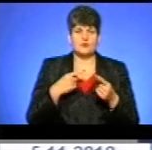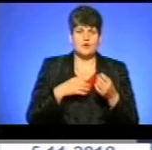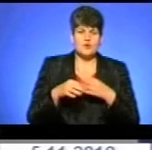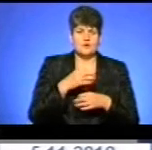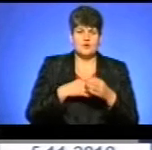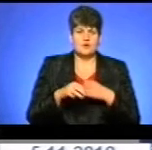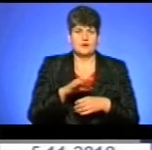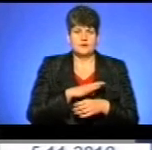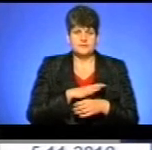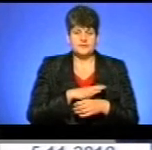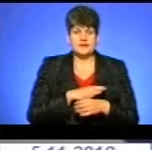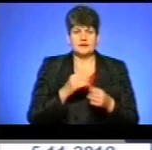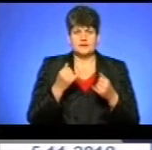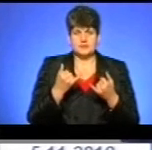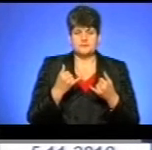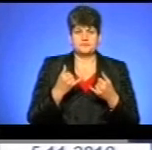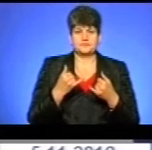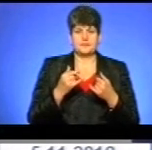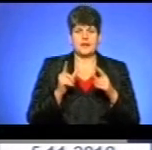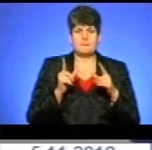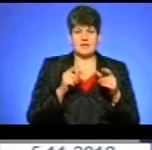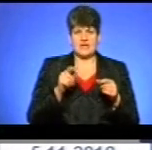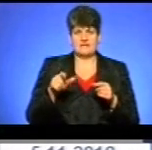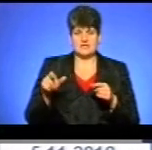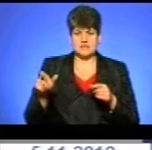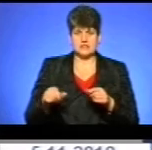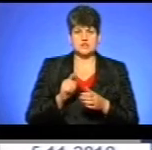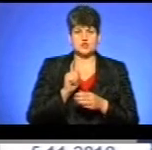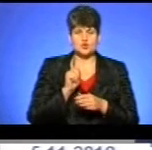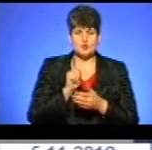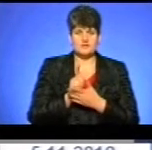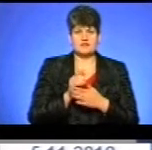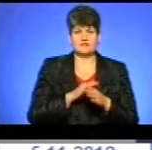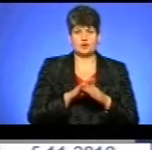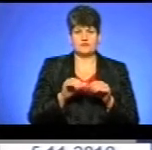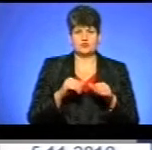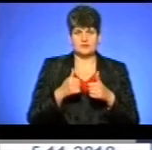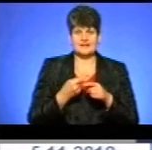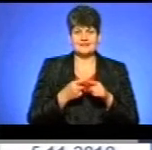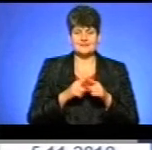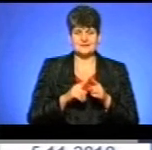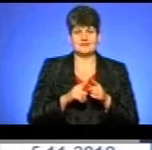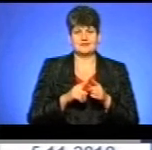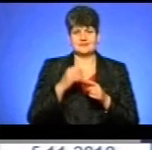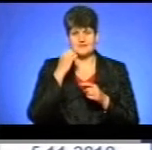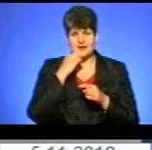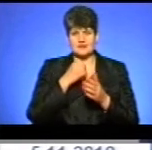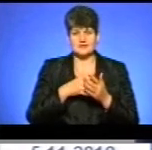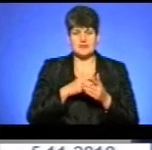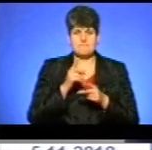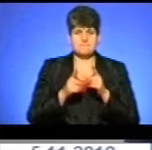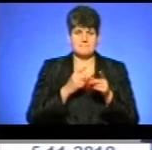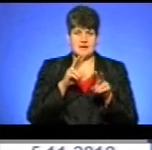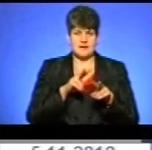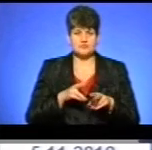врешті-решт, перевізники зобов'язали виконавчий комітет ті тарифи старі переглянути. Бо